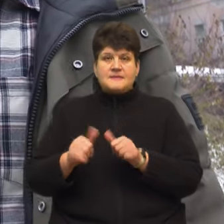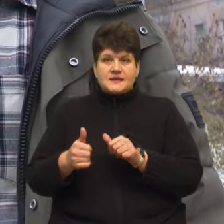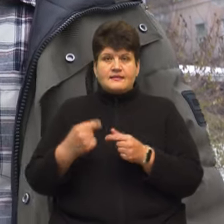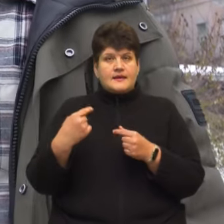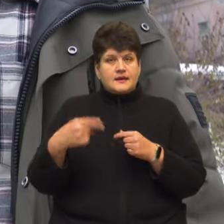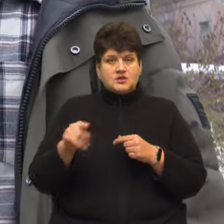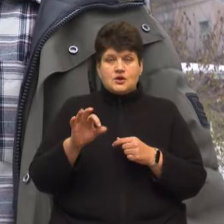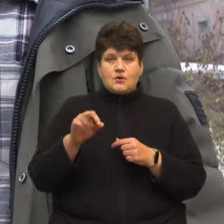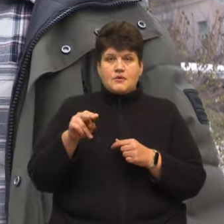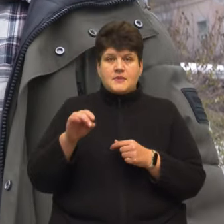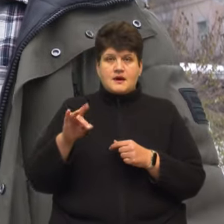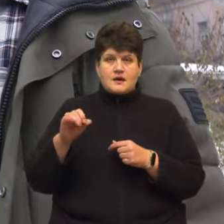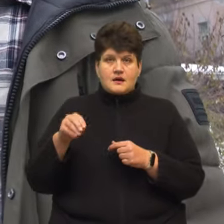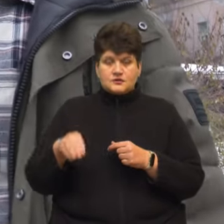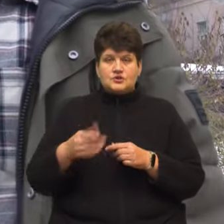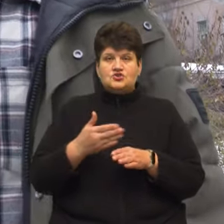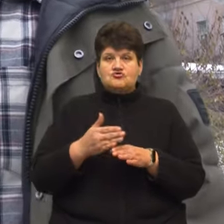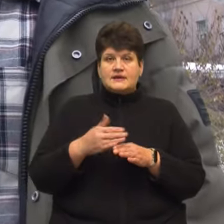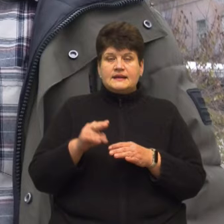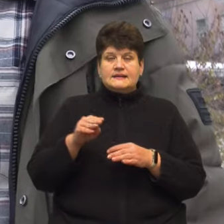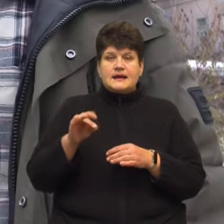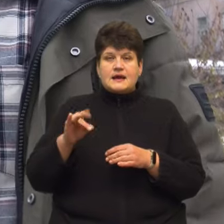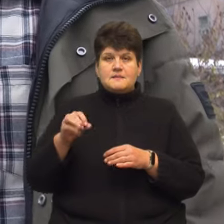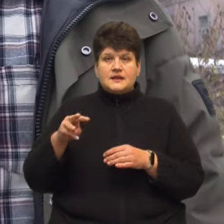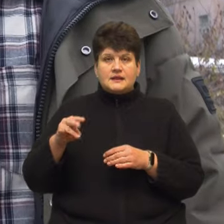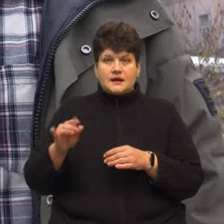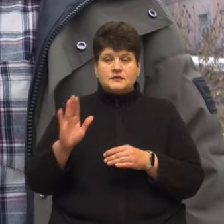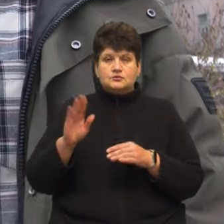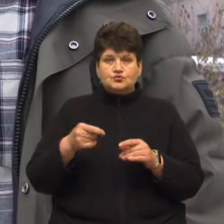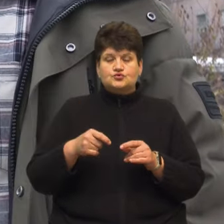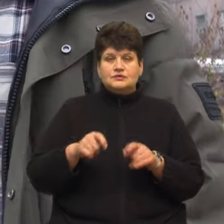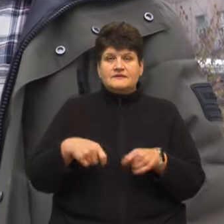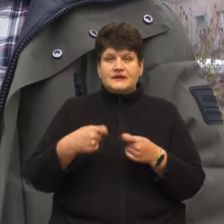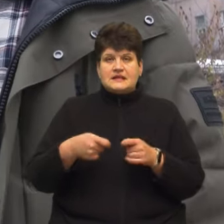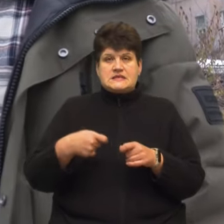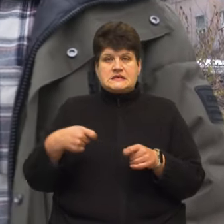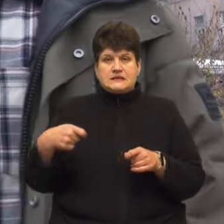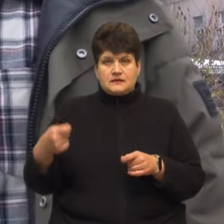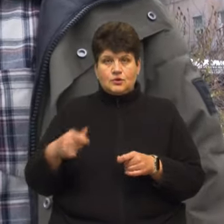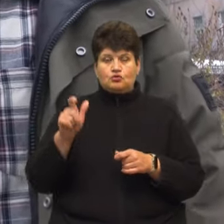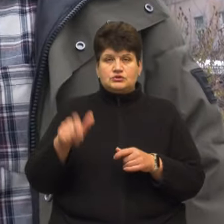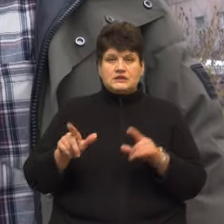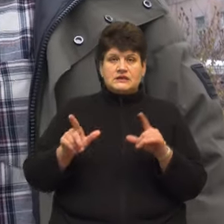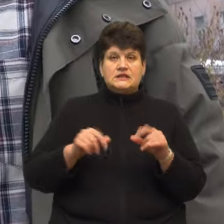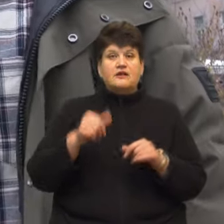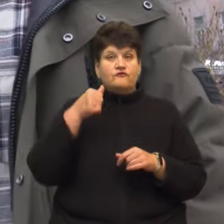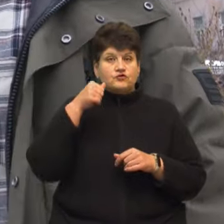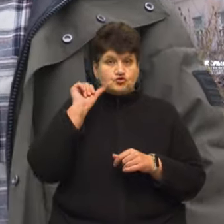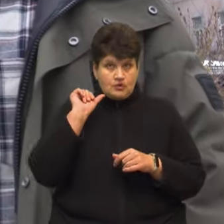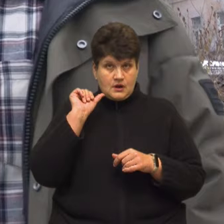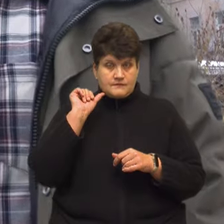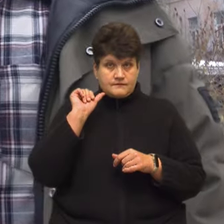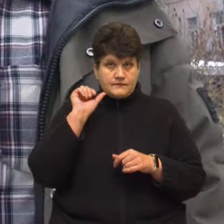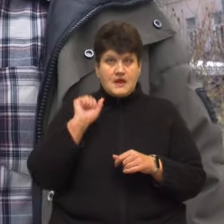оператора. Відповідно, частина терміналів буде дані вивантажувати з затримкою. Тобто, наприклад, людина їхала вчора, а